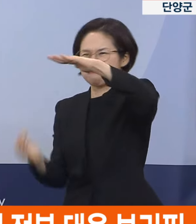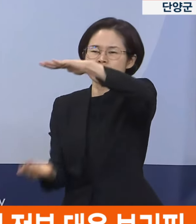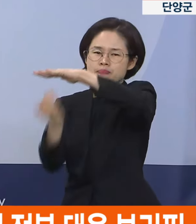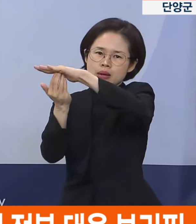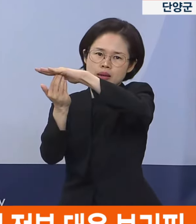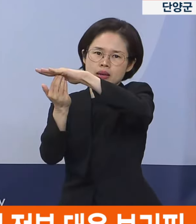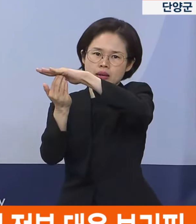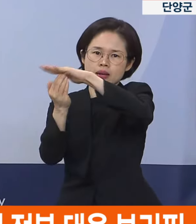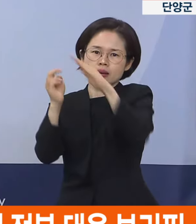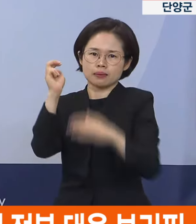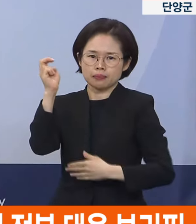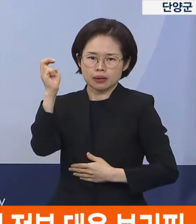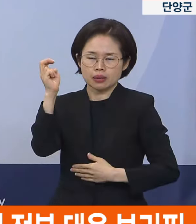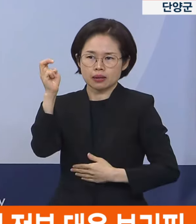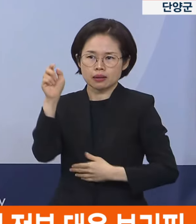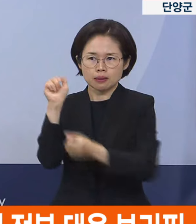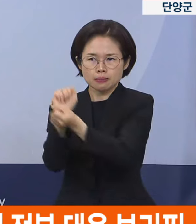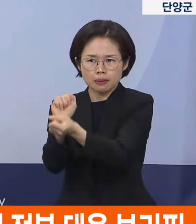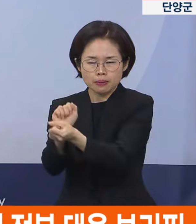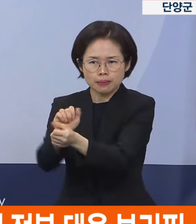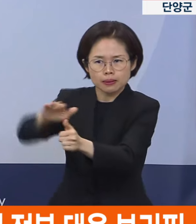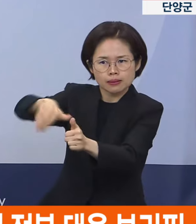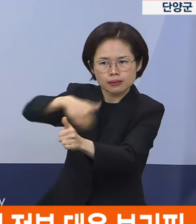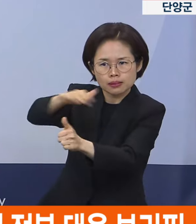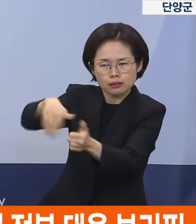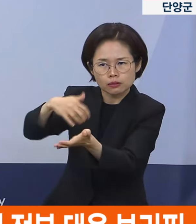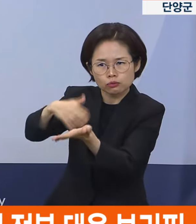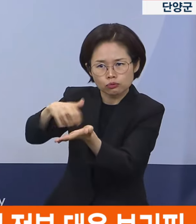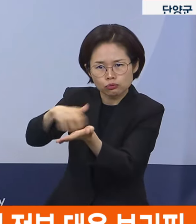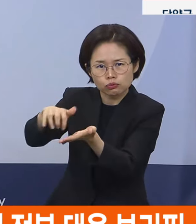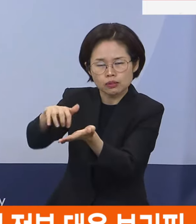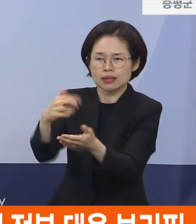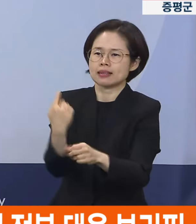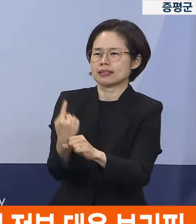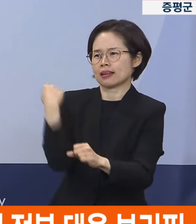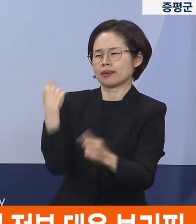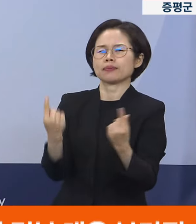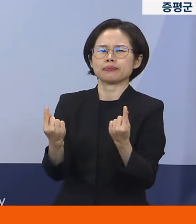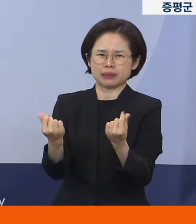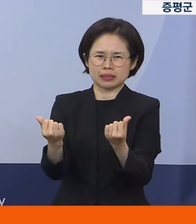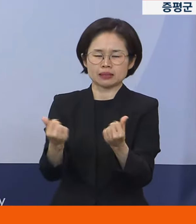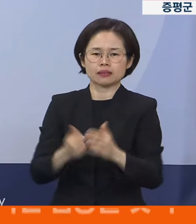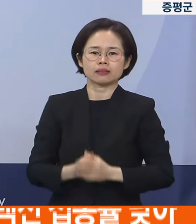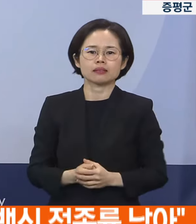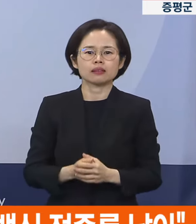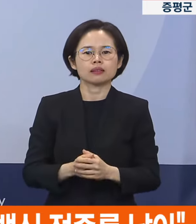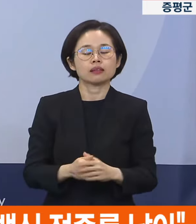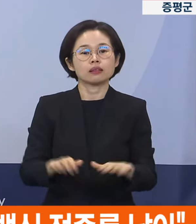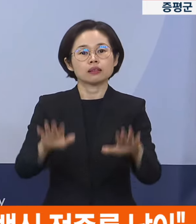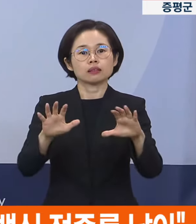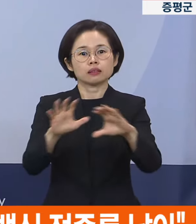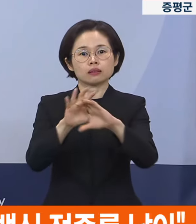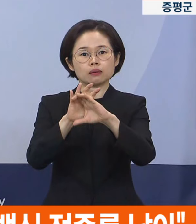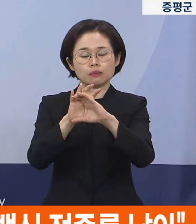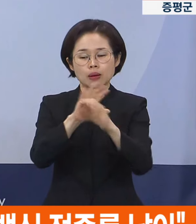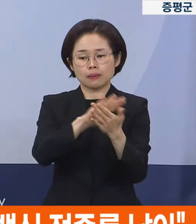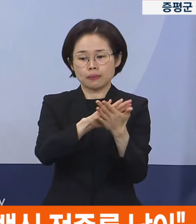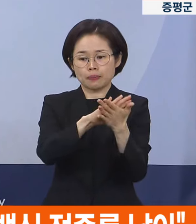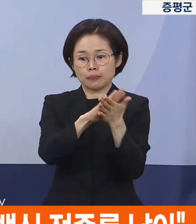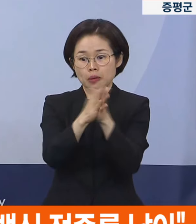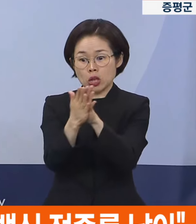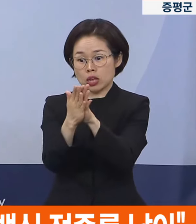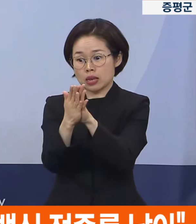유행 규모는 작년과 유사할 것으로 전망됩니다. 다만 현재 변이 비중이 가장